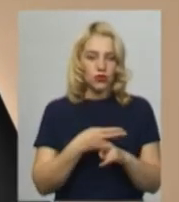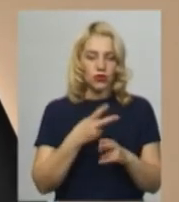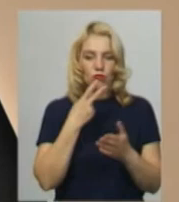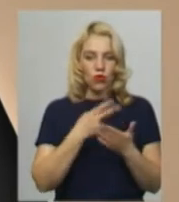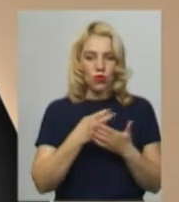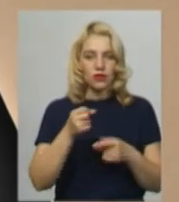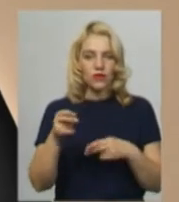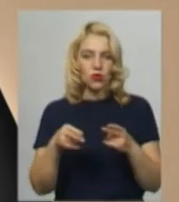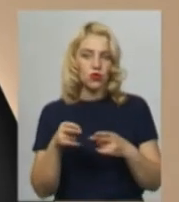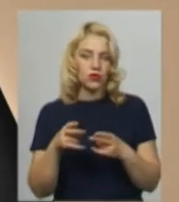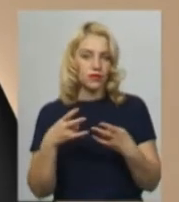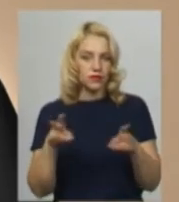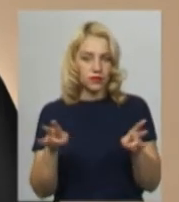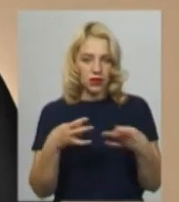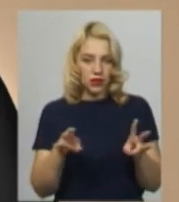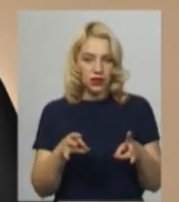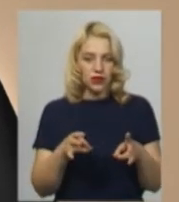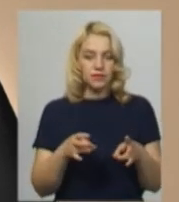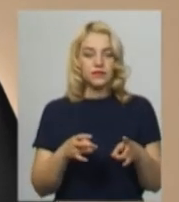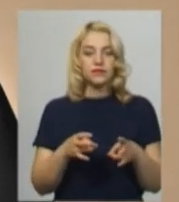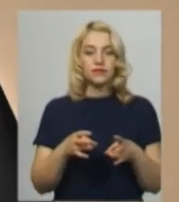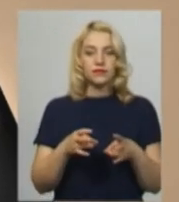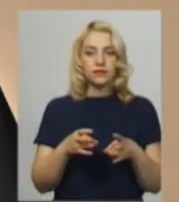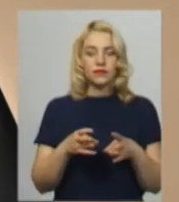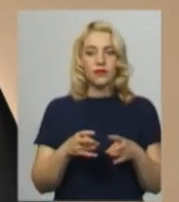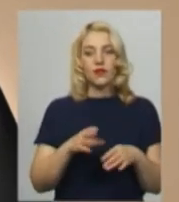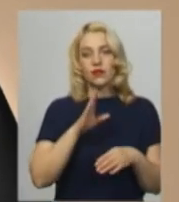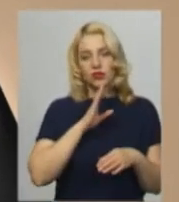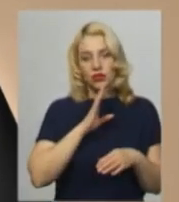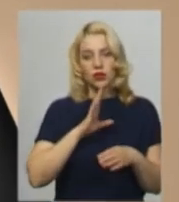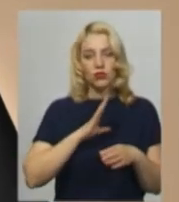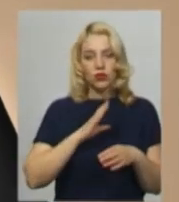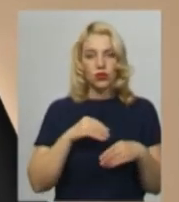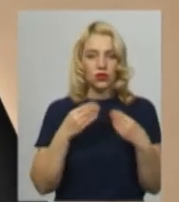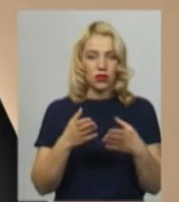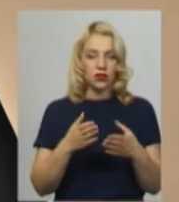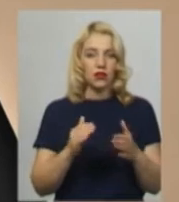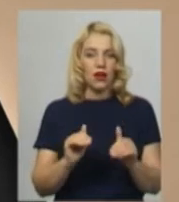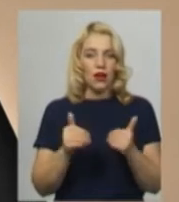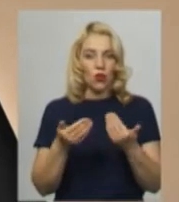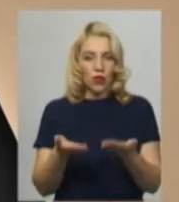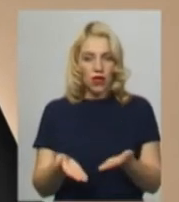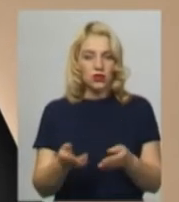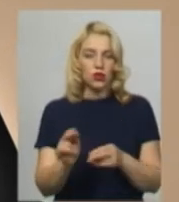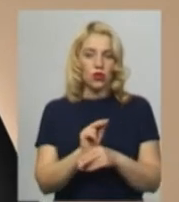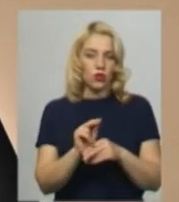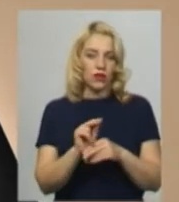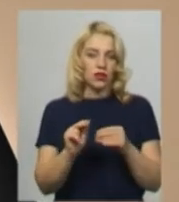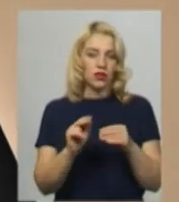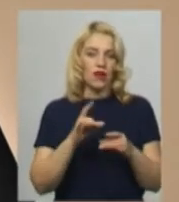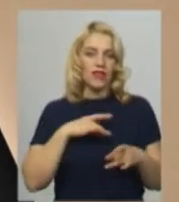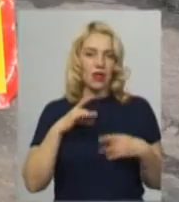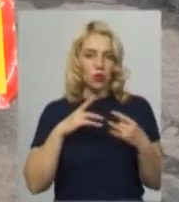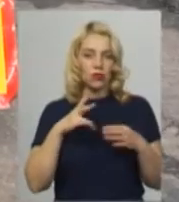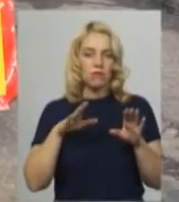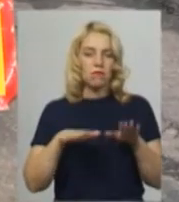нейрохірургічного лікування пацієнтці були надані рекомендації по лікуванню у невропатолога